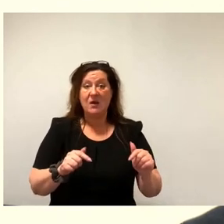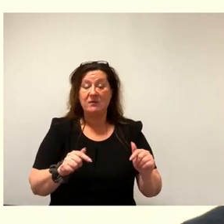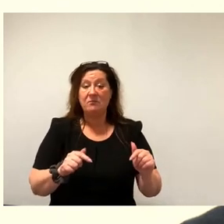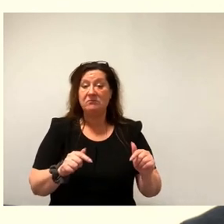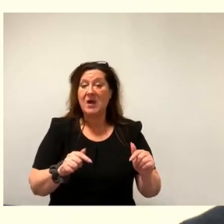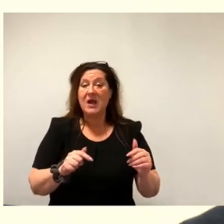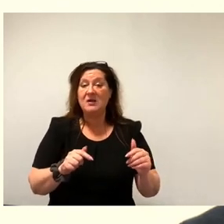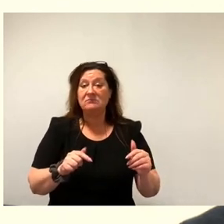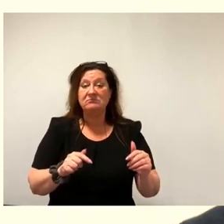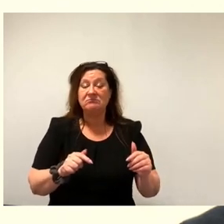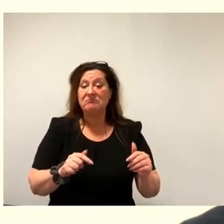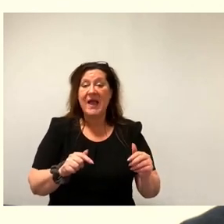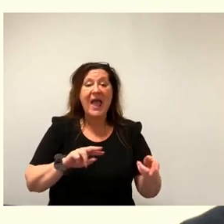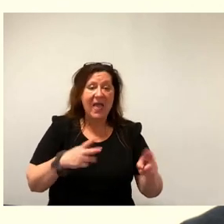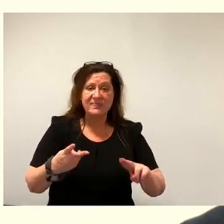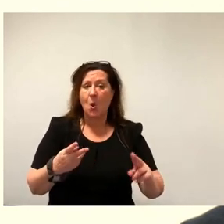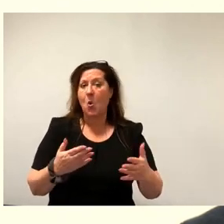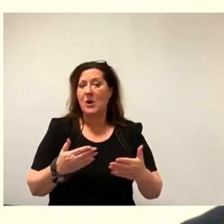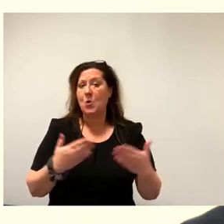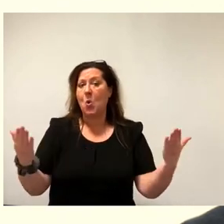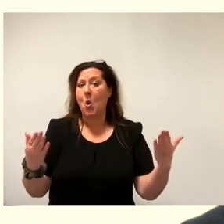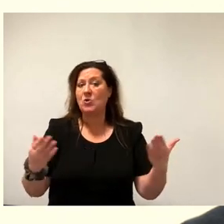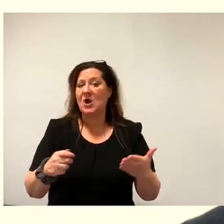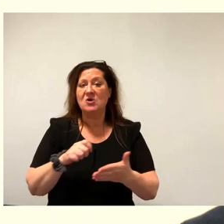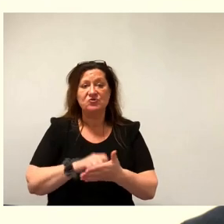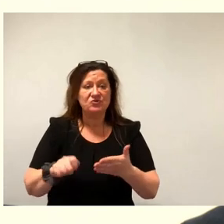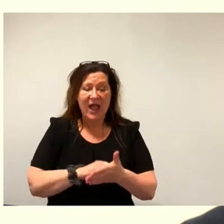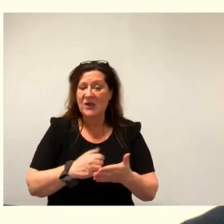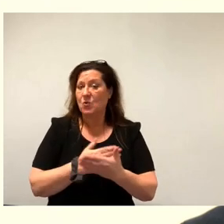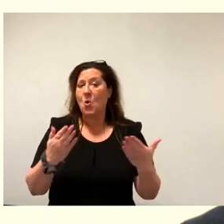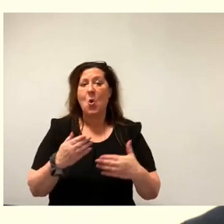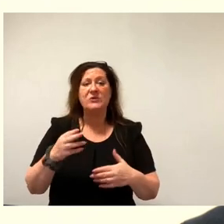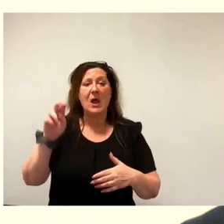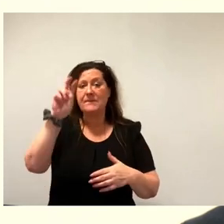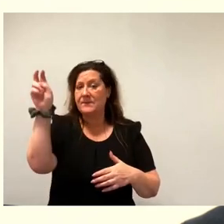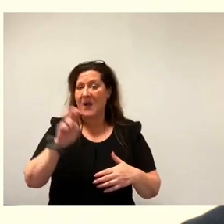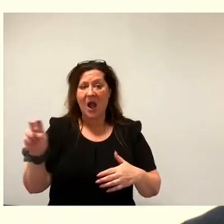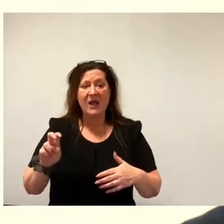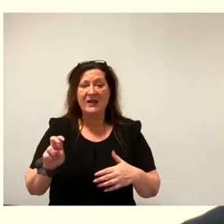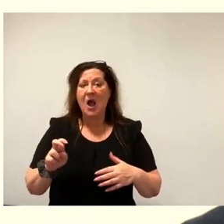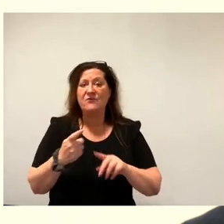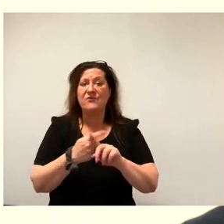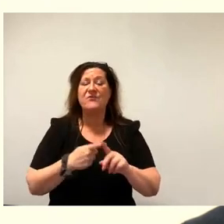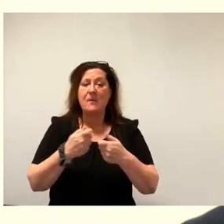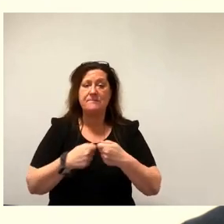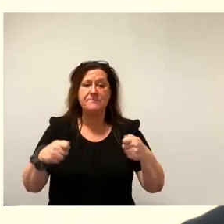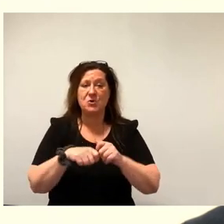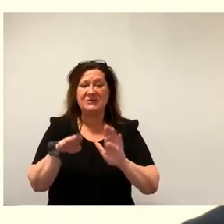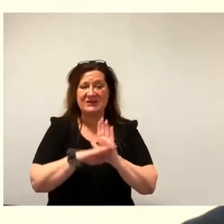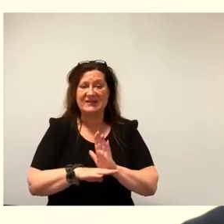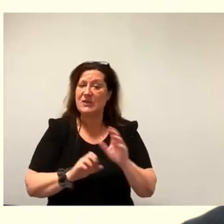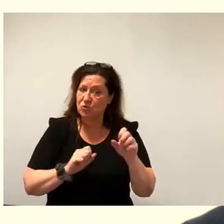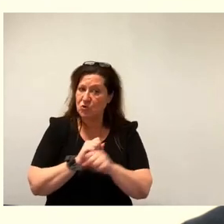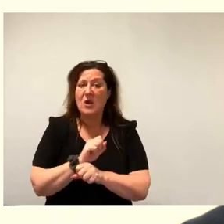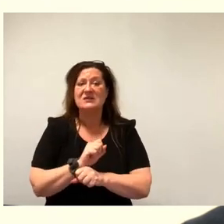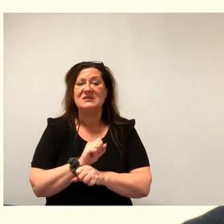Streichungen von Paragrafen des Bundesgesetzes vorgenommen werden, arbeiten wir hier mit einer Pflicht